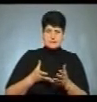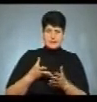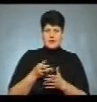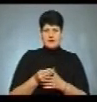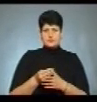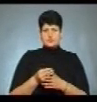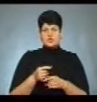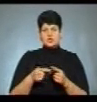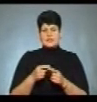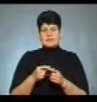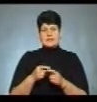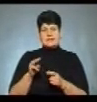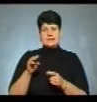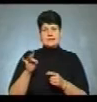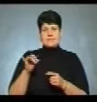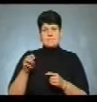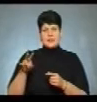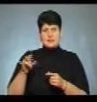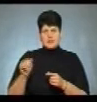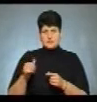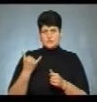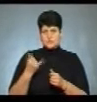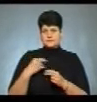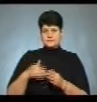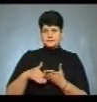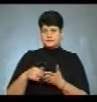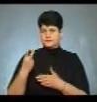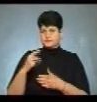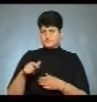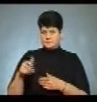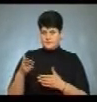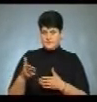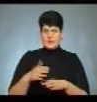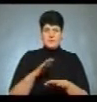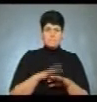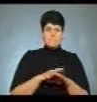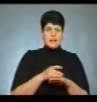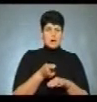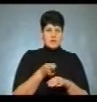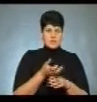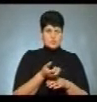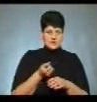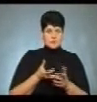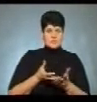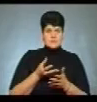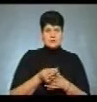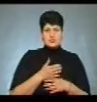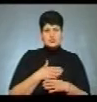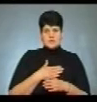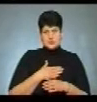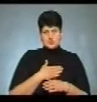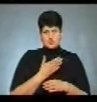через термінали, помагають сьогодні двоє працівників, через банкомат отримувати, чи сплачувати через нашу